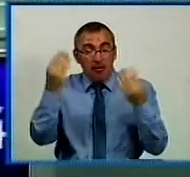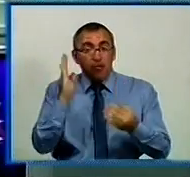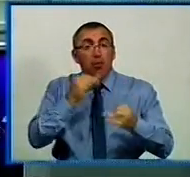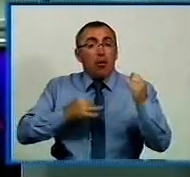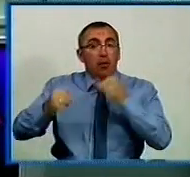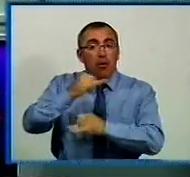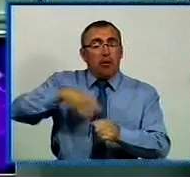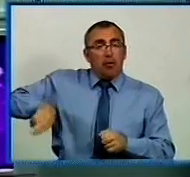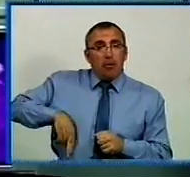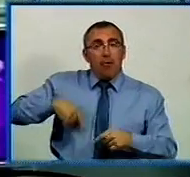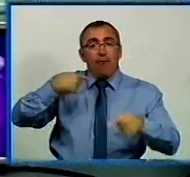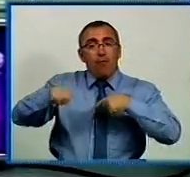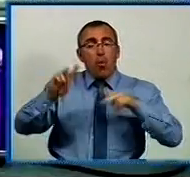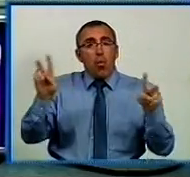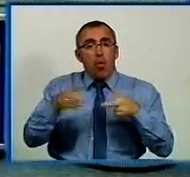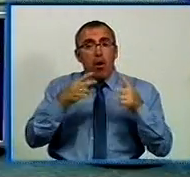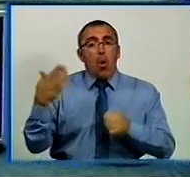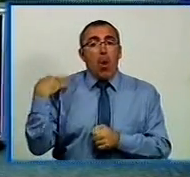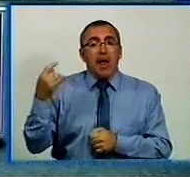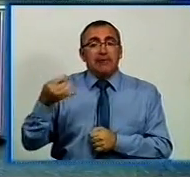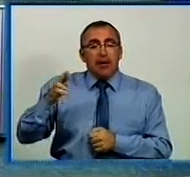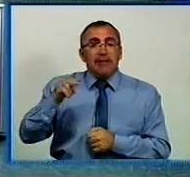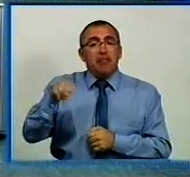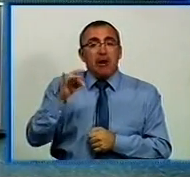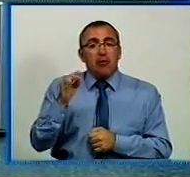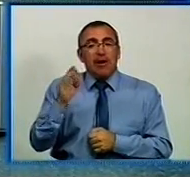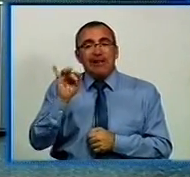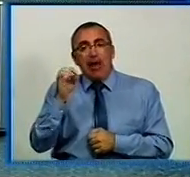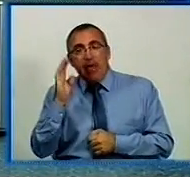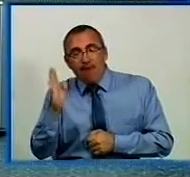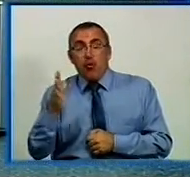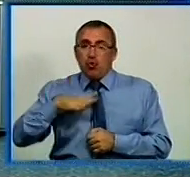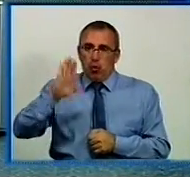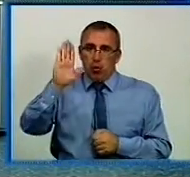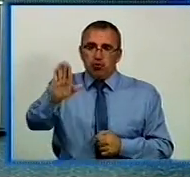буду говорити з директором футбольного клубу Олександрія Дмитром Кітаєвим. Дочекайтеся!